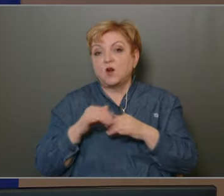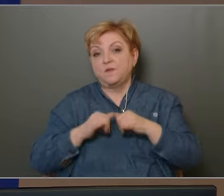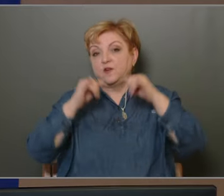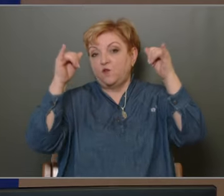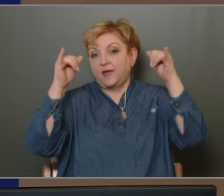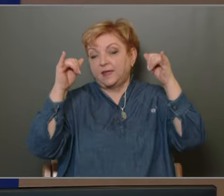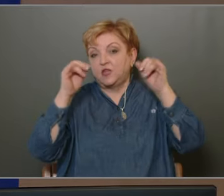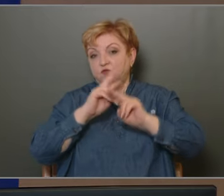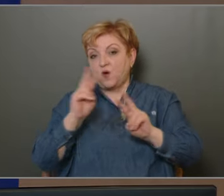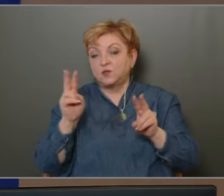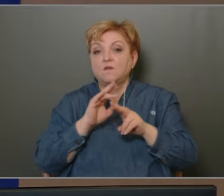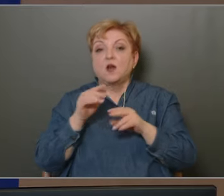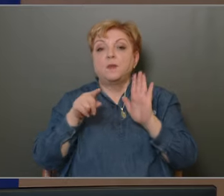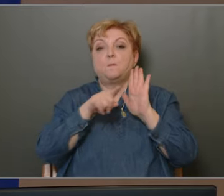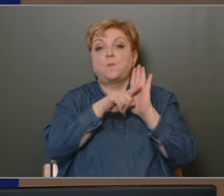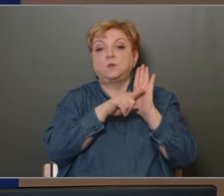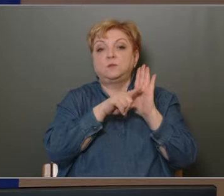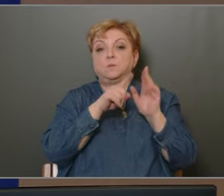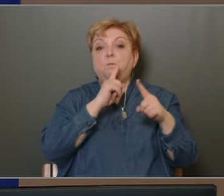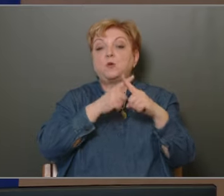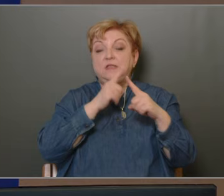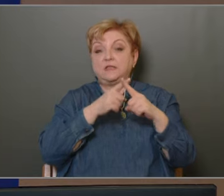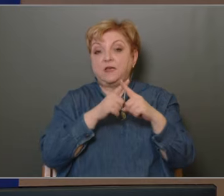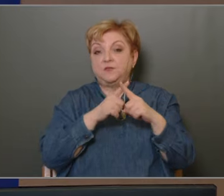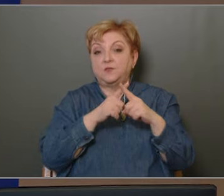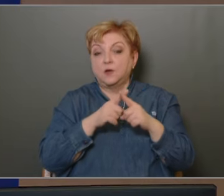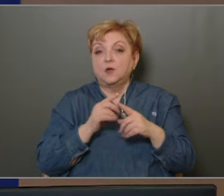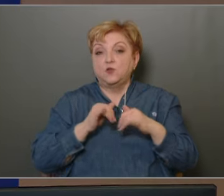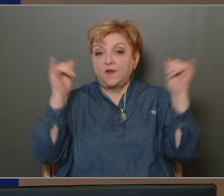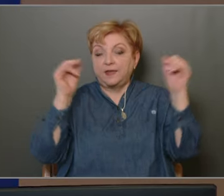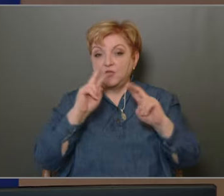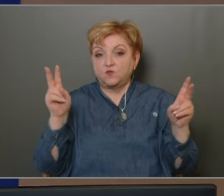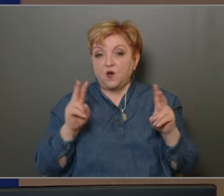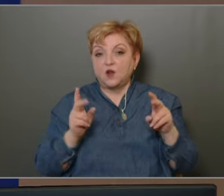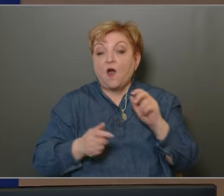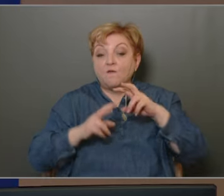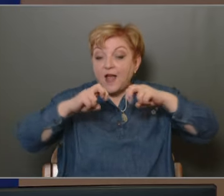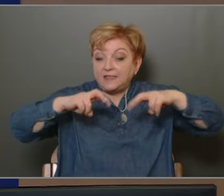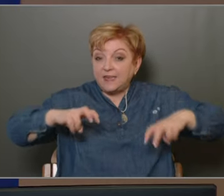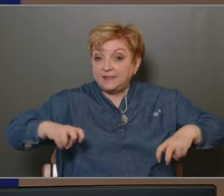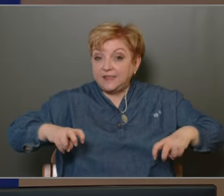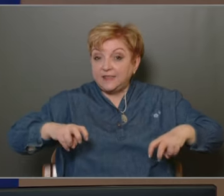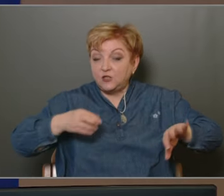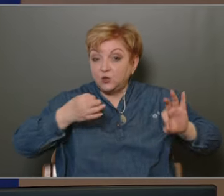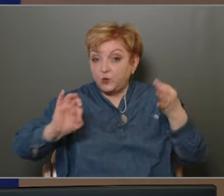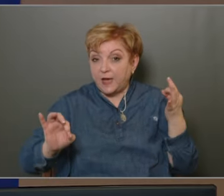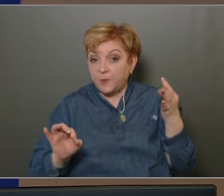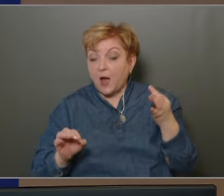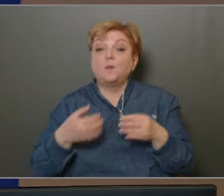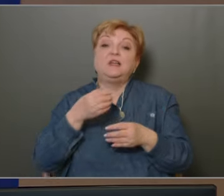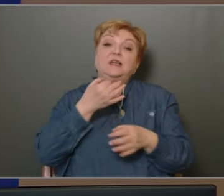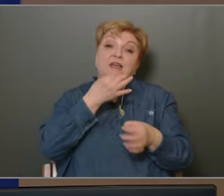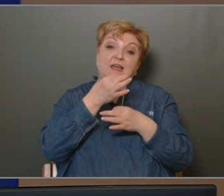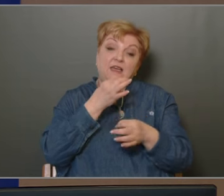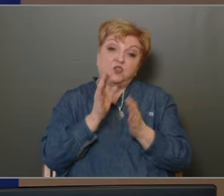amiben pedig pozitív növekedés van Például a felderítési ügyekben és a dolgokban Ami kérés lenne